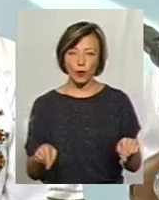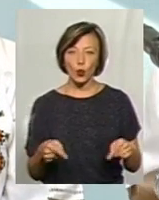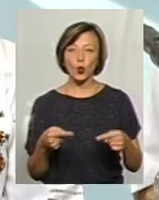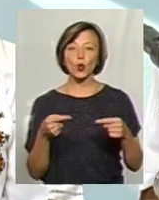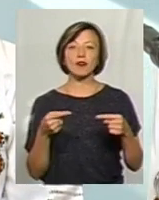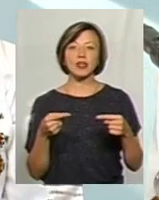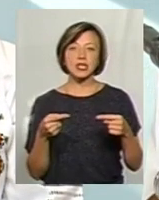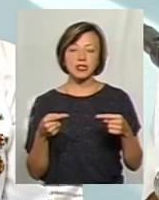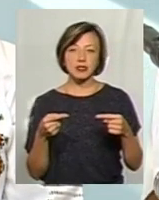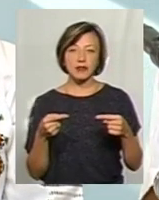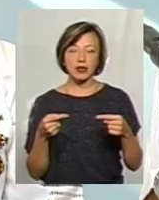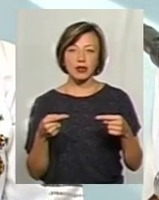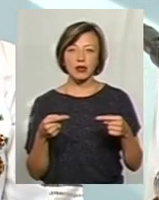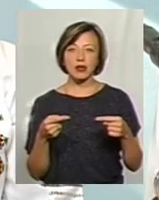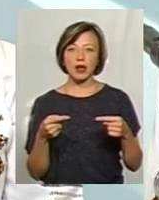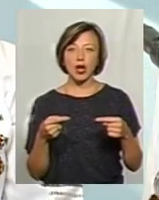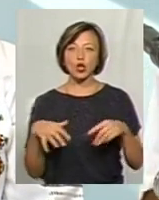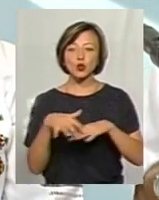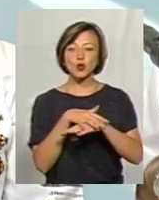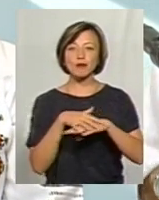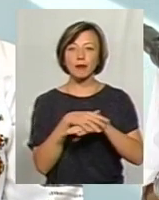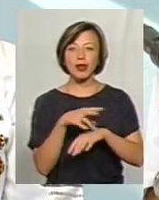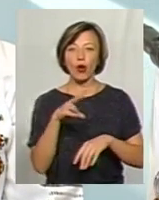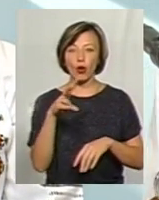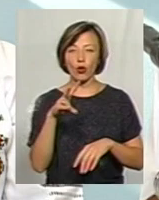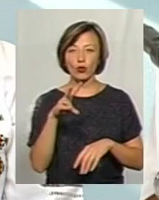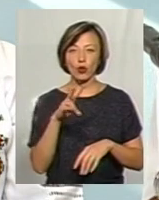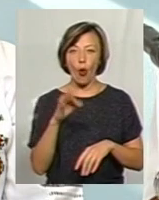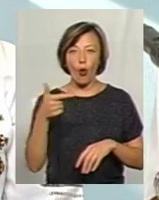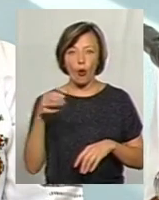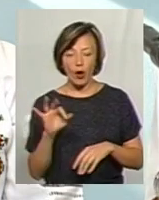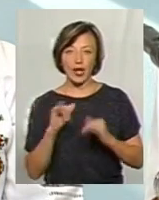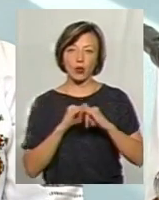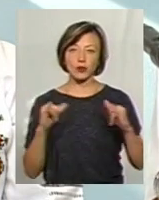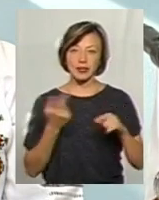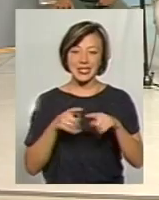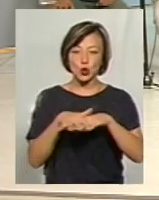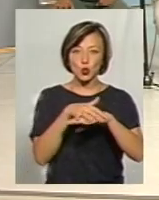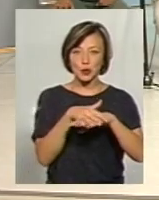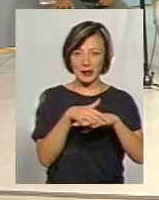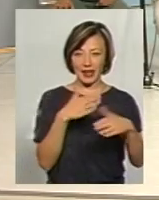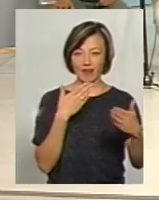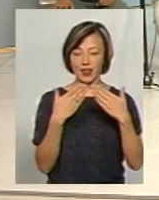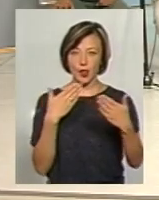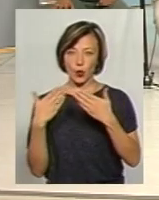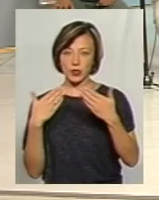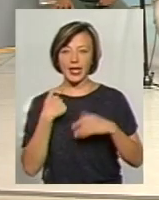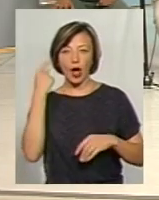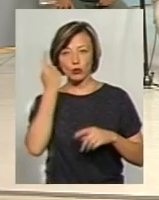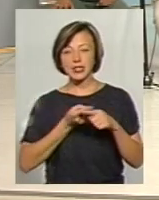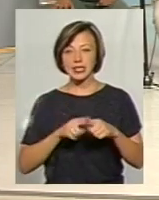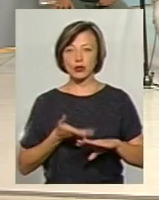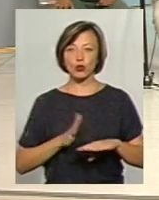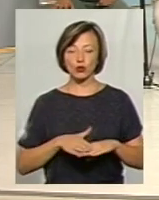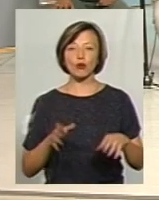суспільного будівництва і розвитку цих суспільних відносин. І я думаю, що ці